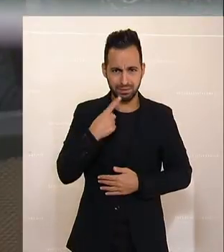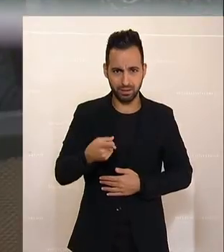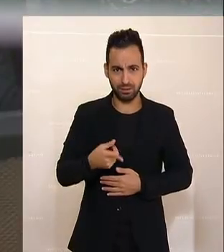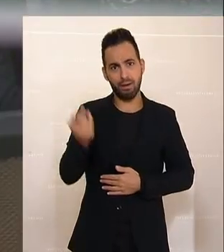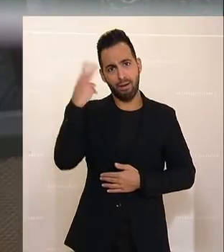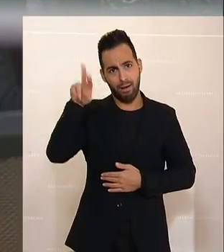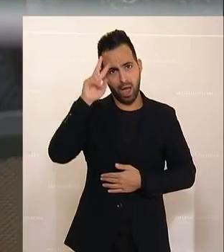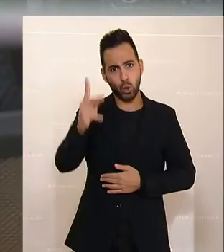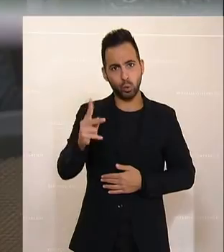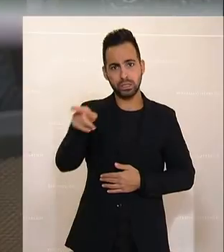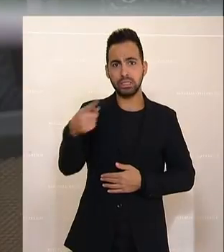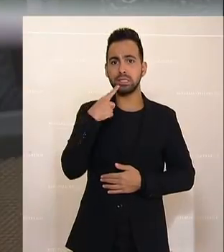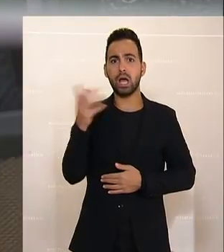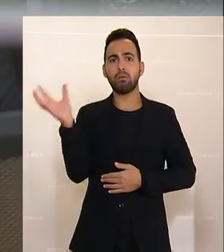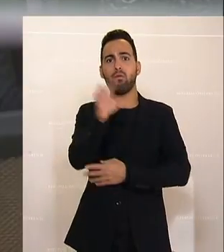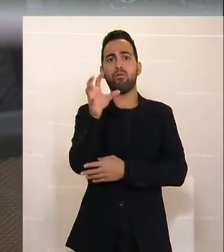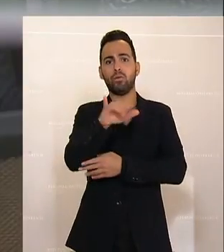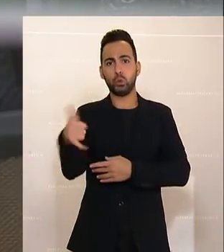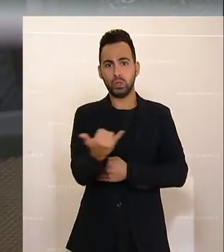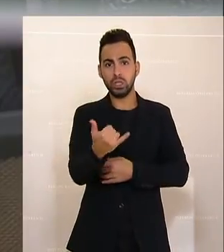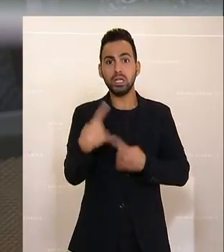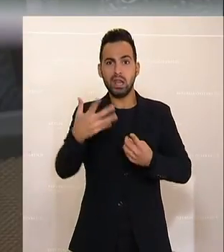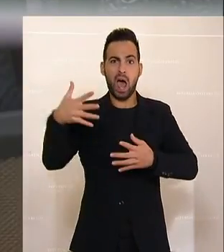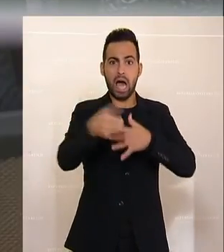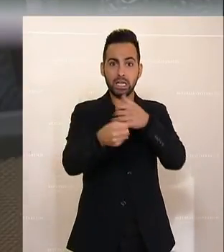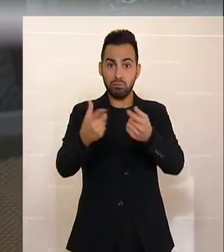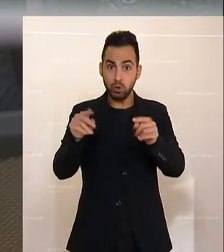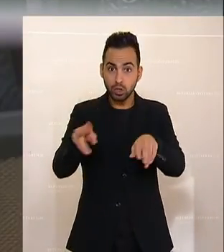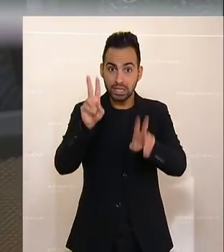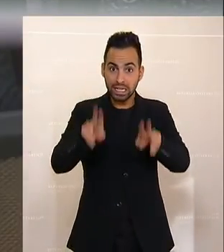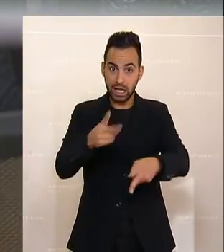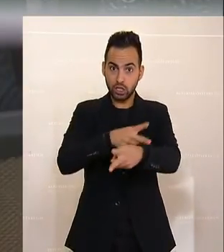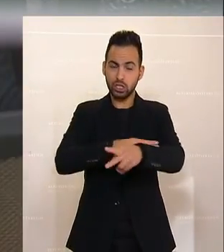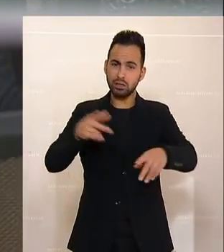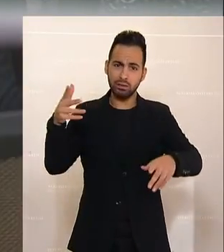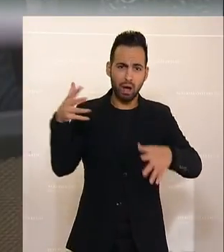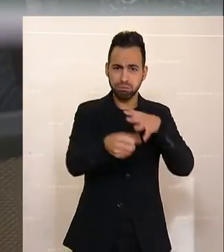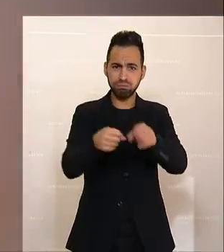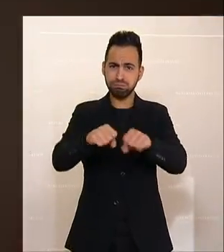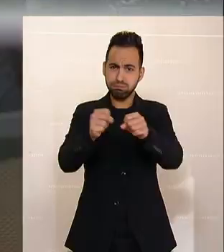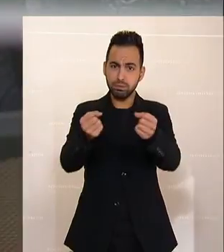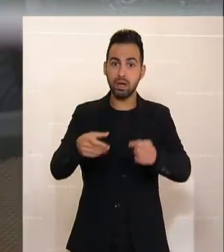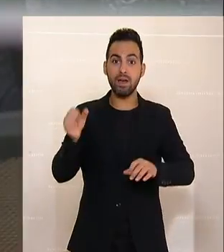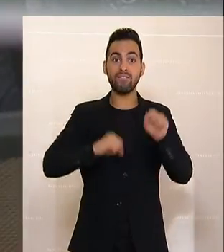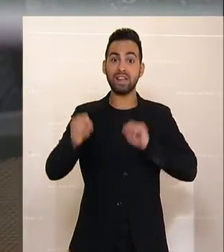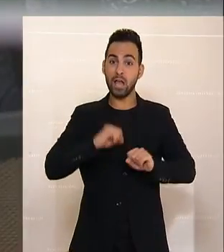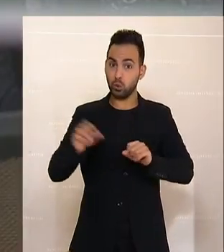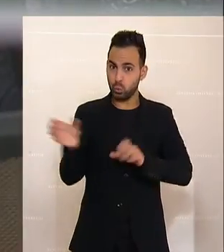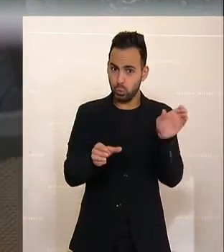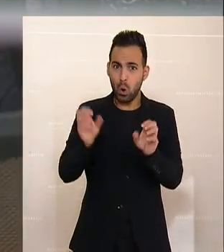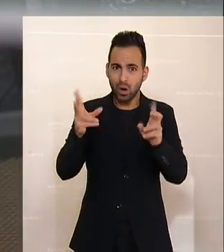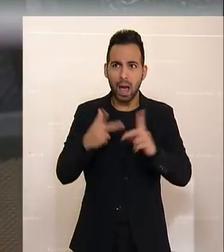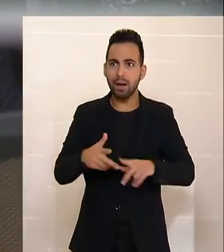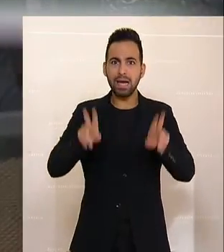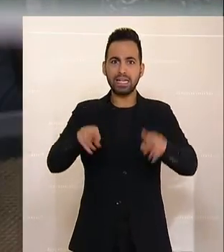Justiz Vorwürfe. Greifen Sie an und schaden damit unserem Rechtsstaat. Jede Verteidigungsstrategie legitim, aber doch greifen Sie